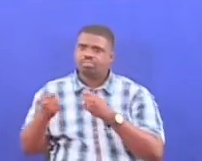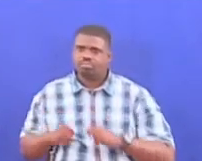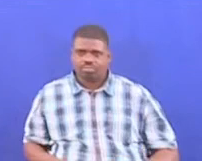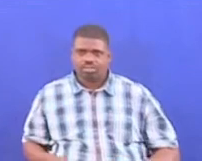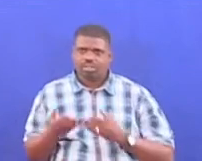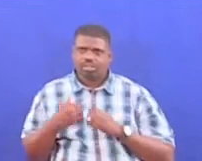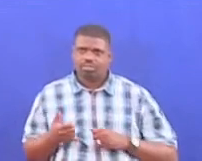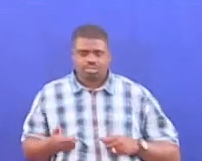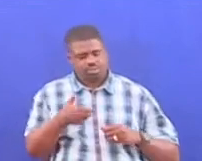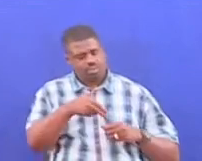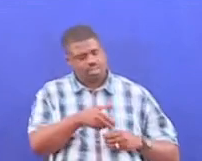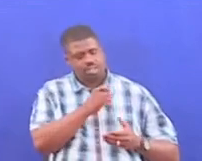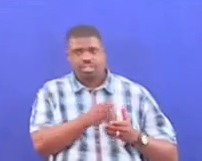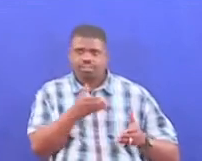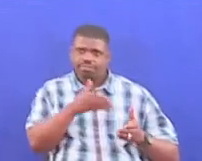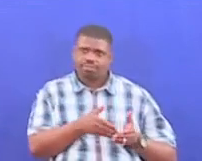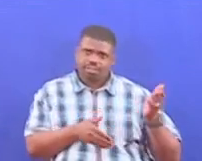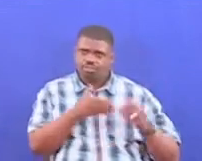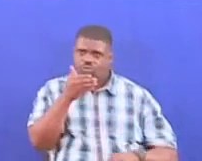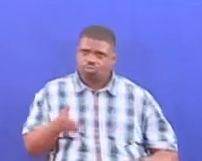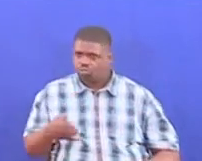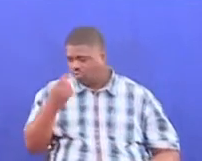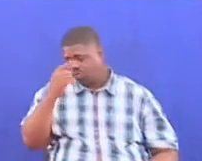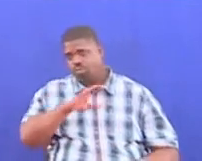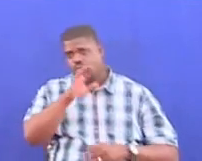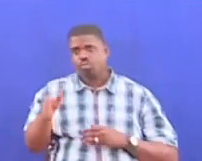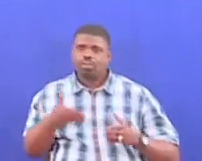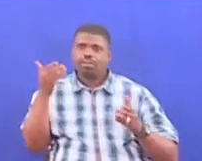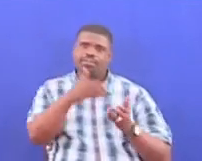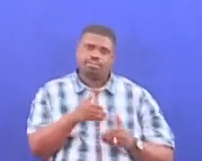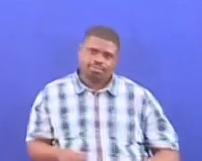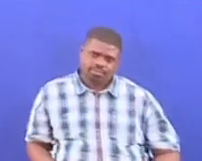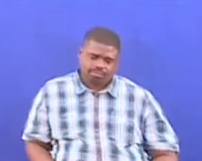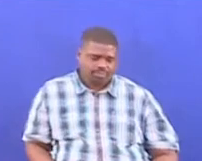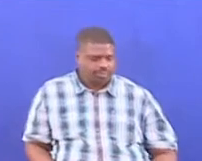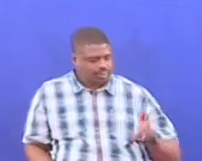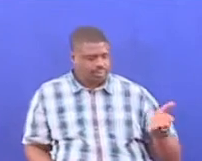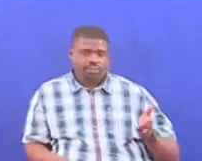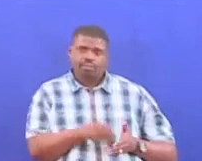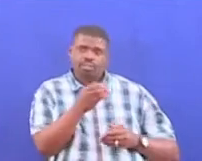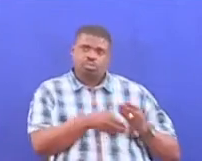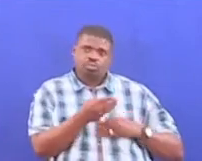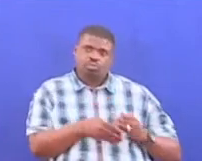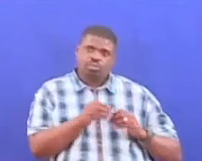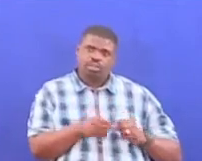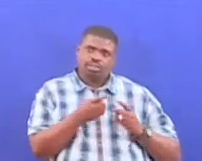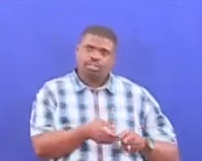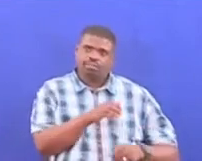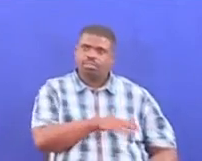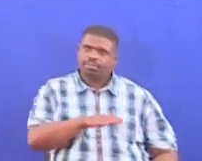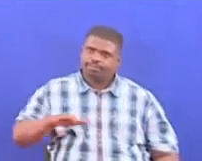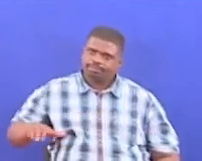kuweka daresa Miki nifikisha morogoro, kifisha dodoma kote na fili Kuwata hizo faida za kiuchumi Lakini ipia faida za